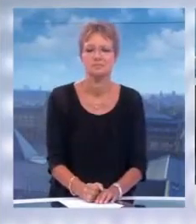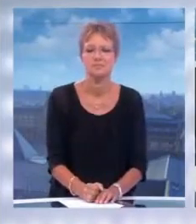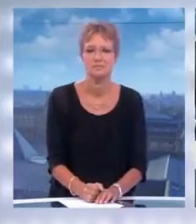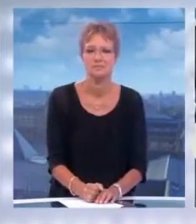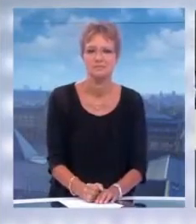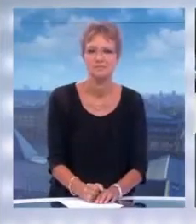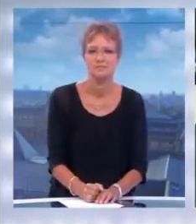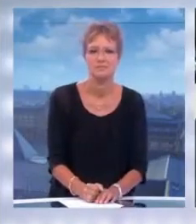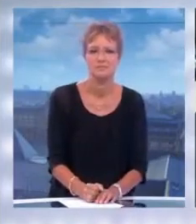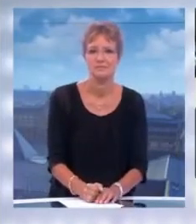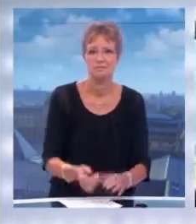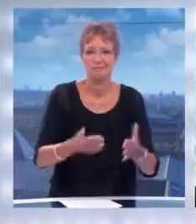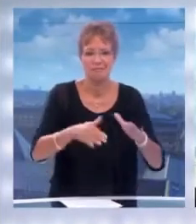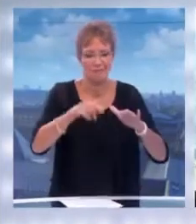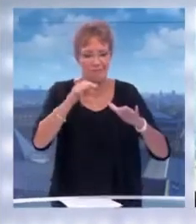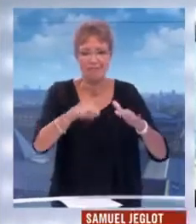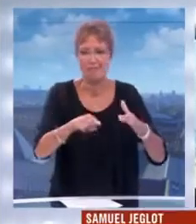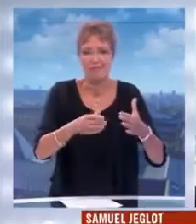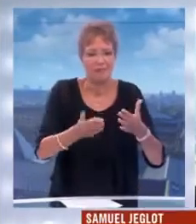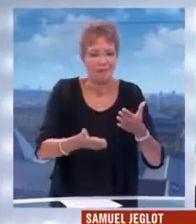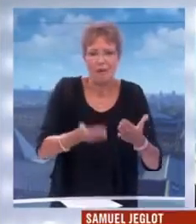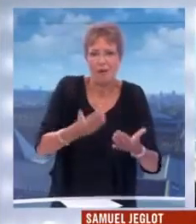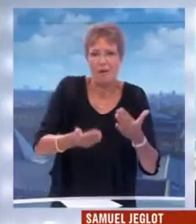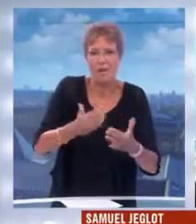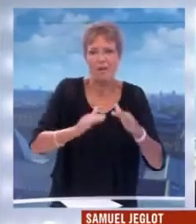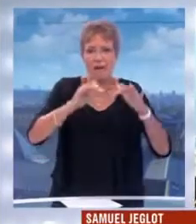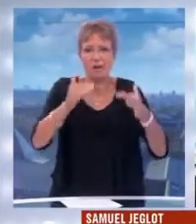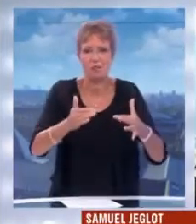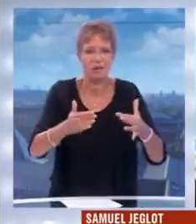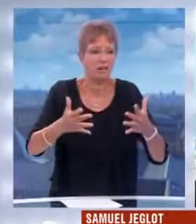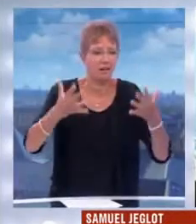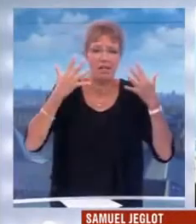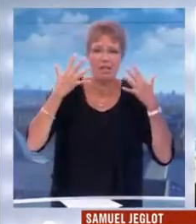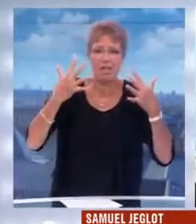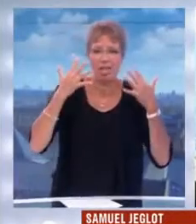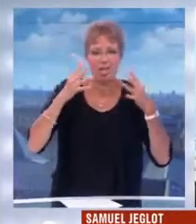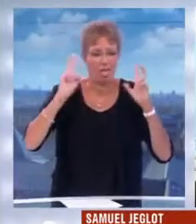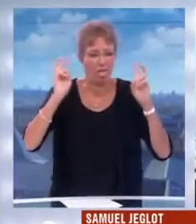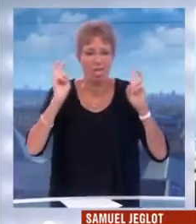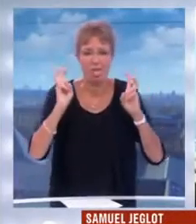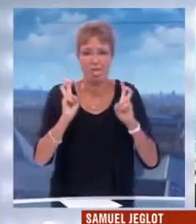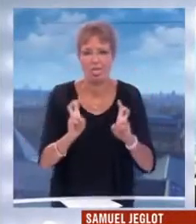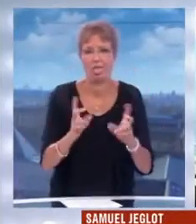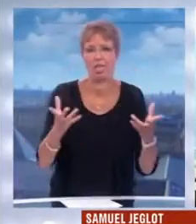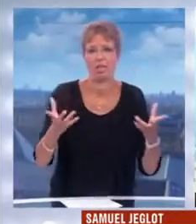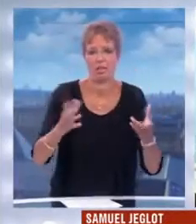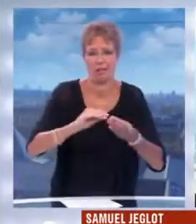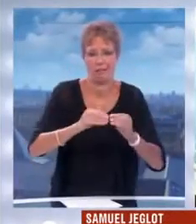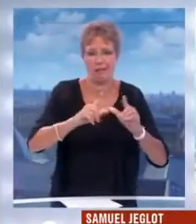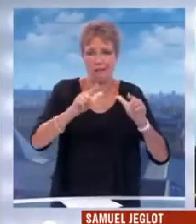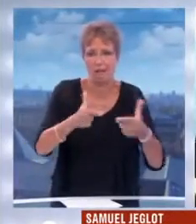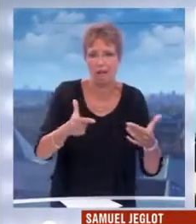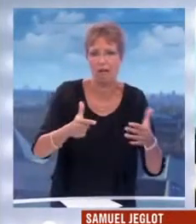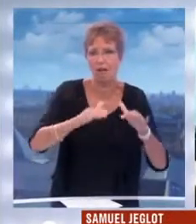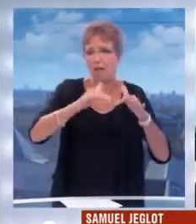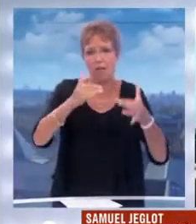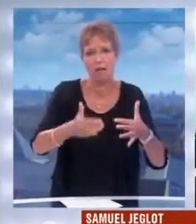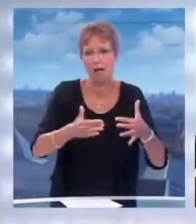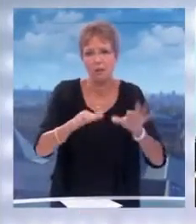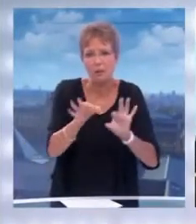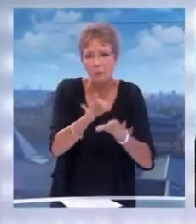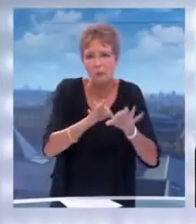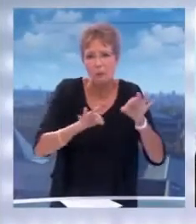Au moment, il faut l'enlever parce que, un, il va asphyxier le milieu, ça peut créer une zone qui va manquer d'oxygène en dessous, et puis ça va créer des